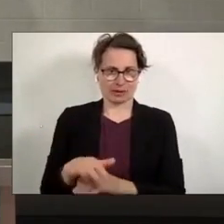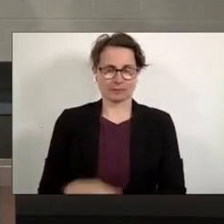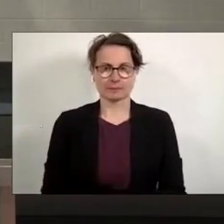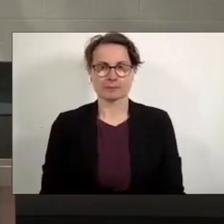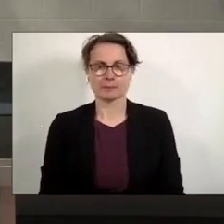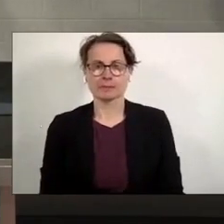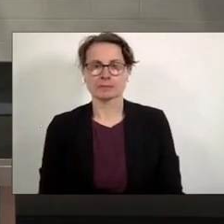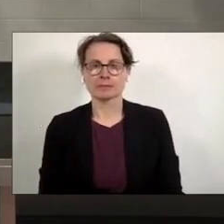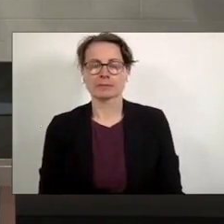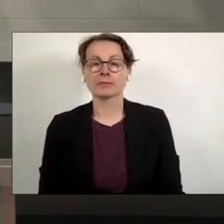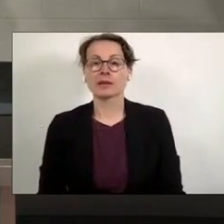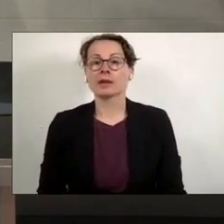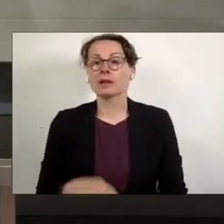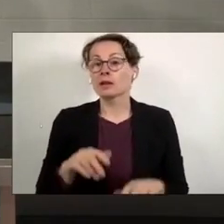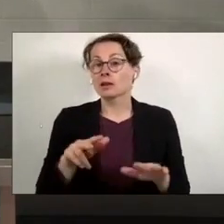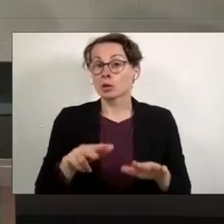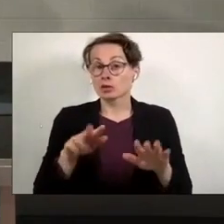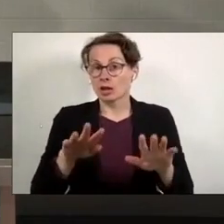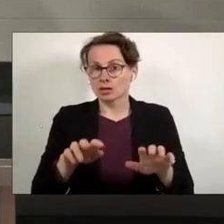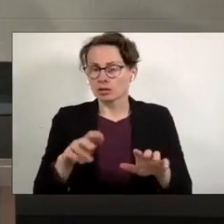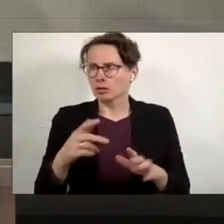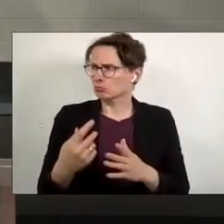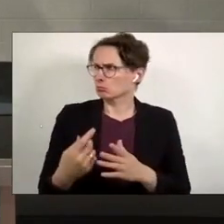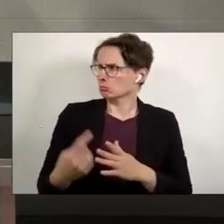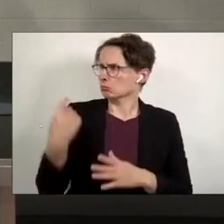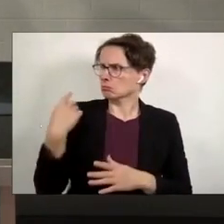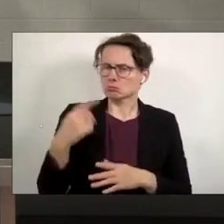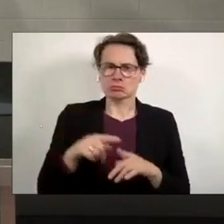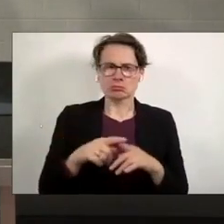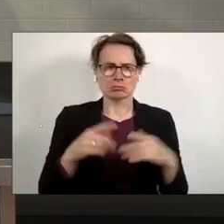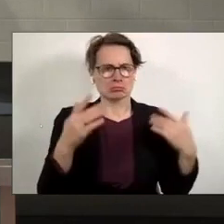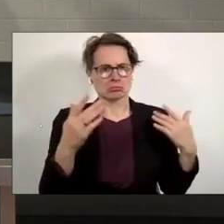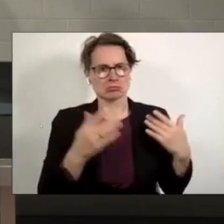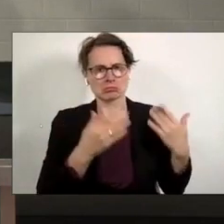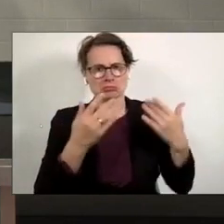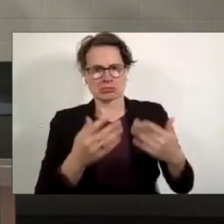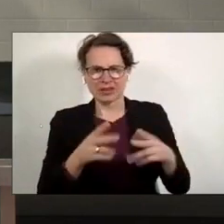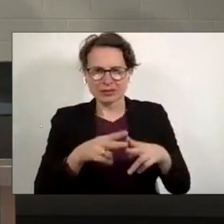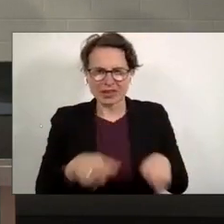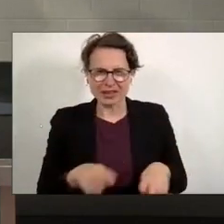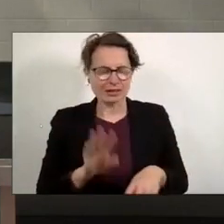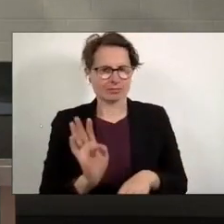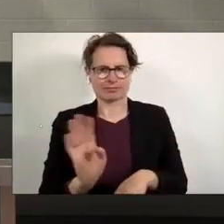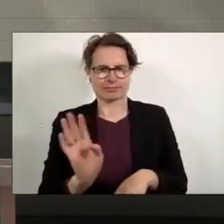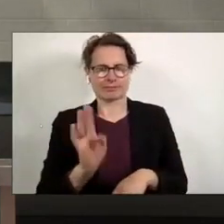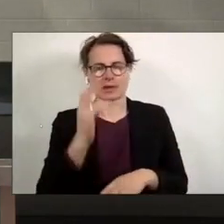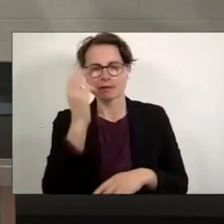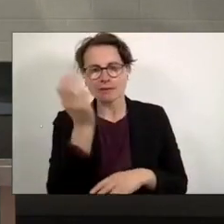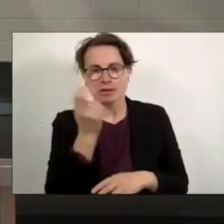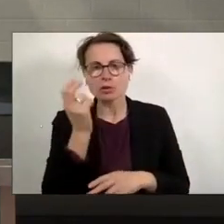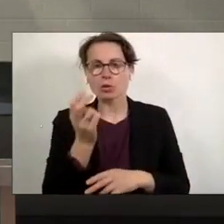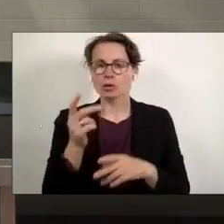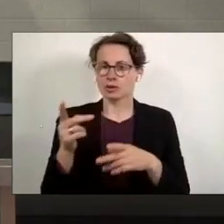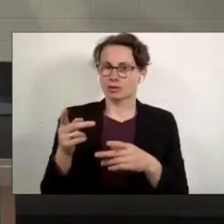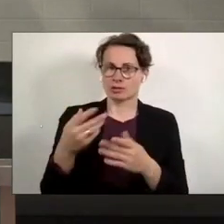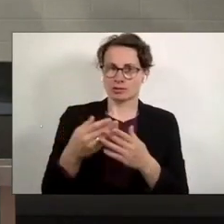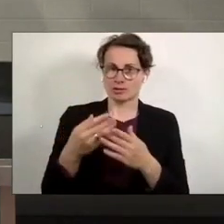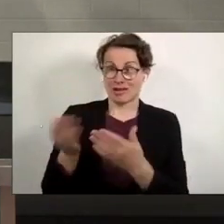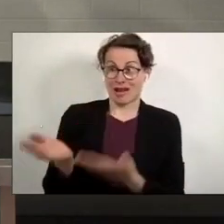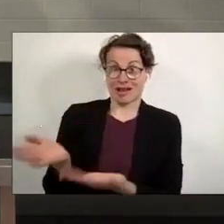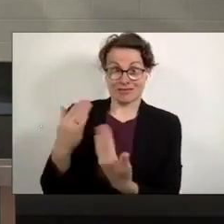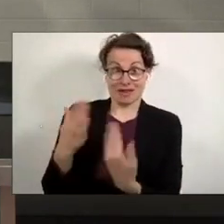Die 1980er Jahre erscheinen mir im Rückblick als ein Jahrzehnt, das nicht friedlich war, sondern in dem versucht wurde, die Phase der Anwerbung von